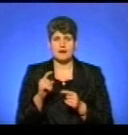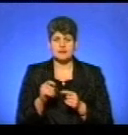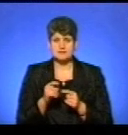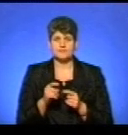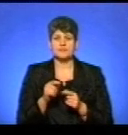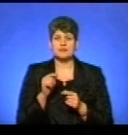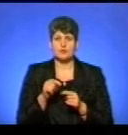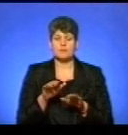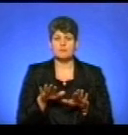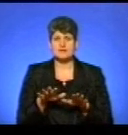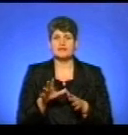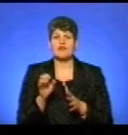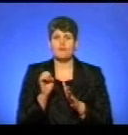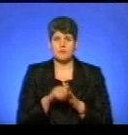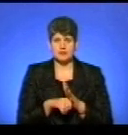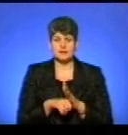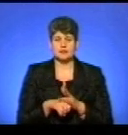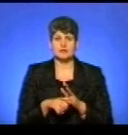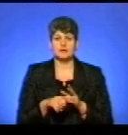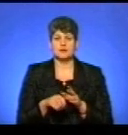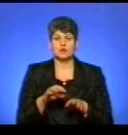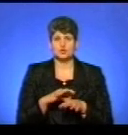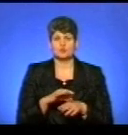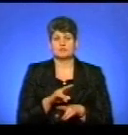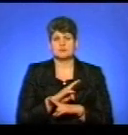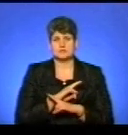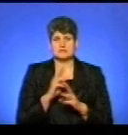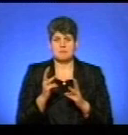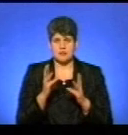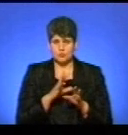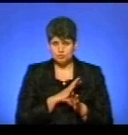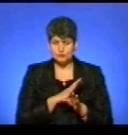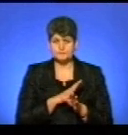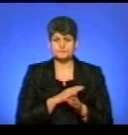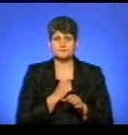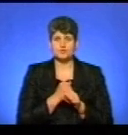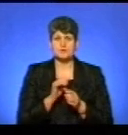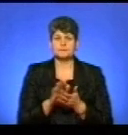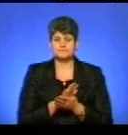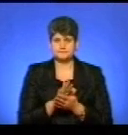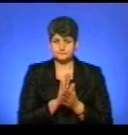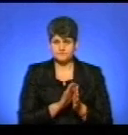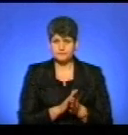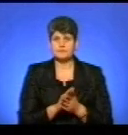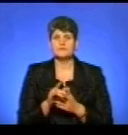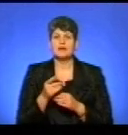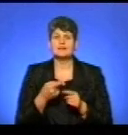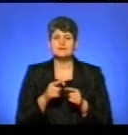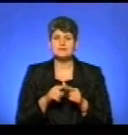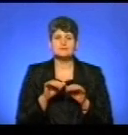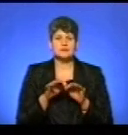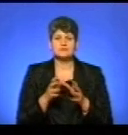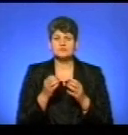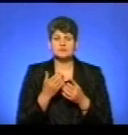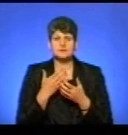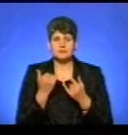Ті місці, де його там били, де труп спалено було, проведено дезінфекцію. Але перш за все, тут таких заходів немає, тому що